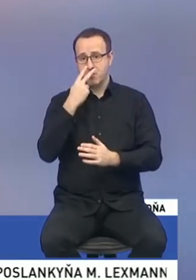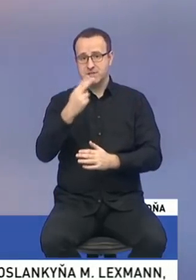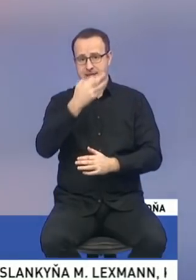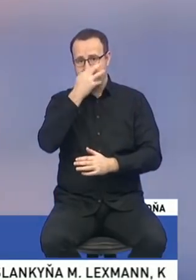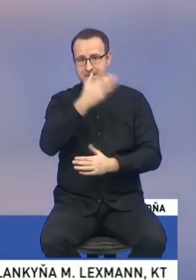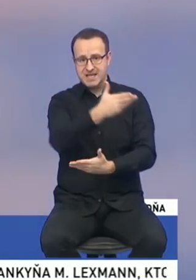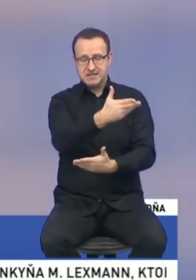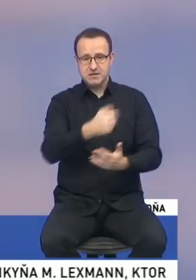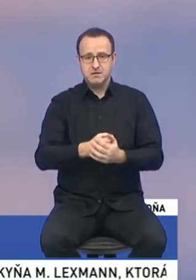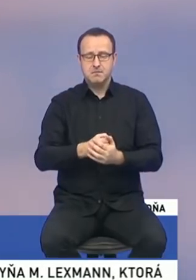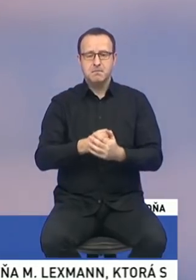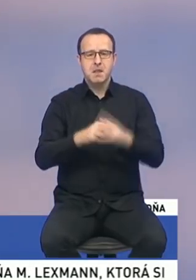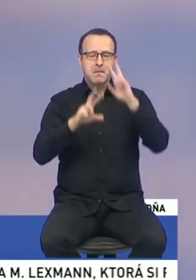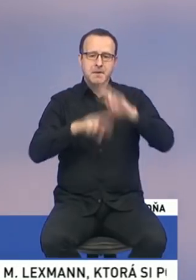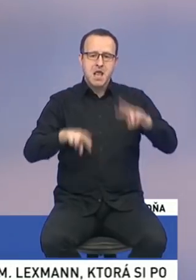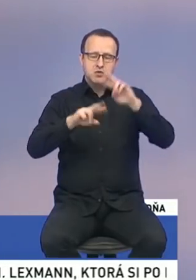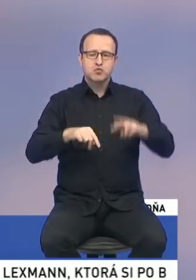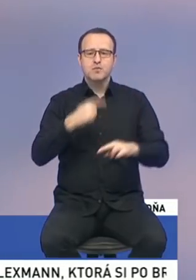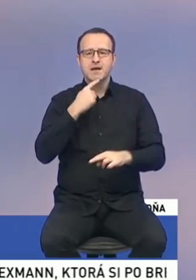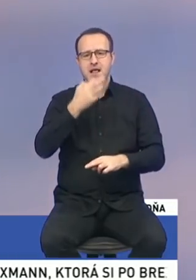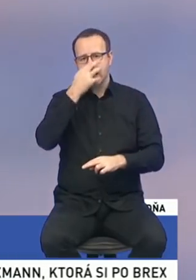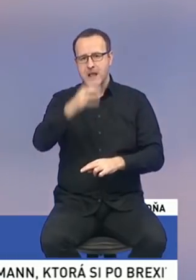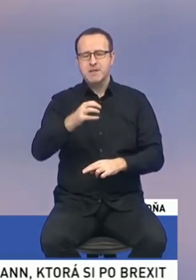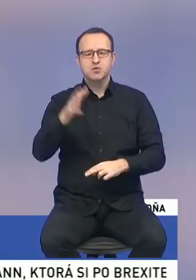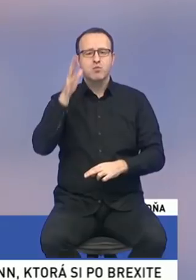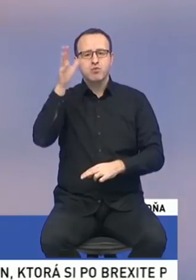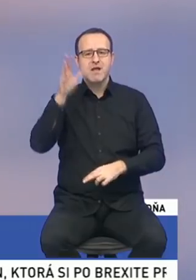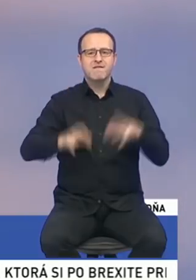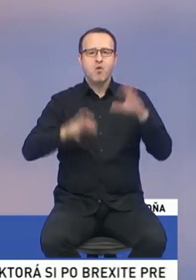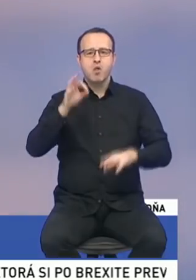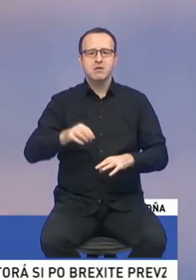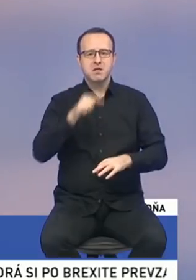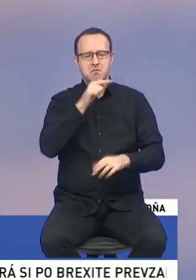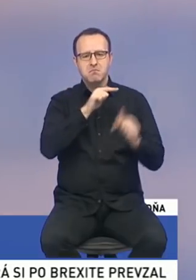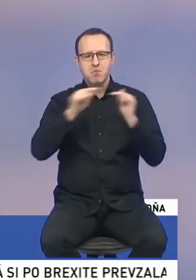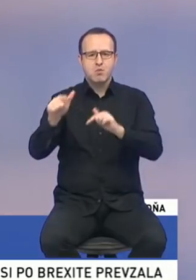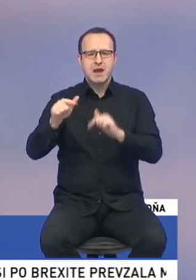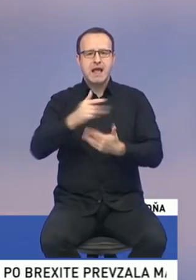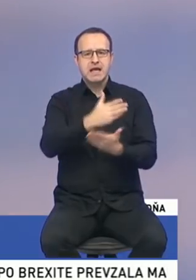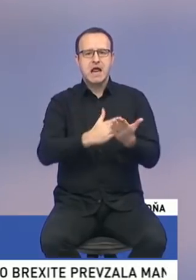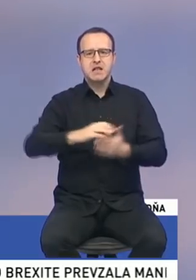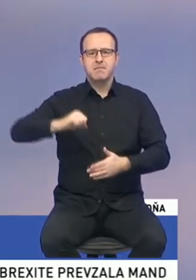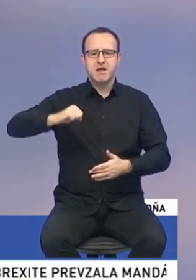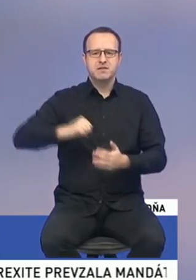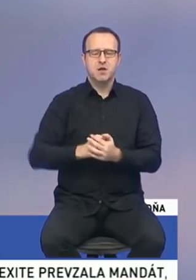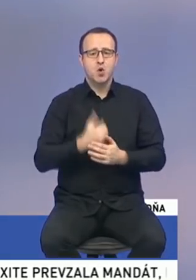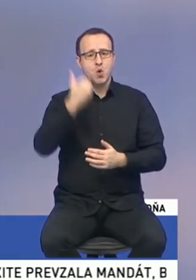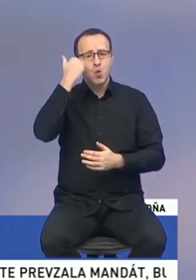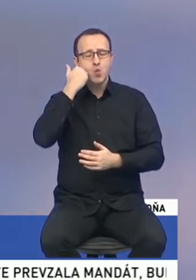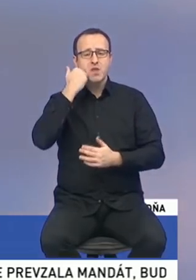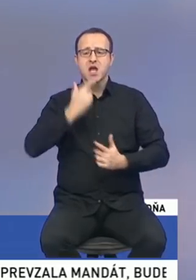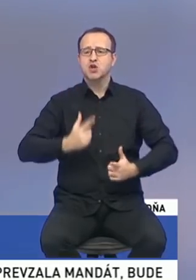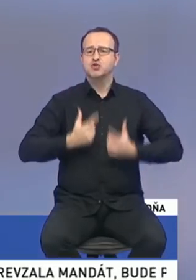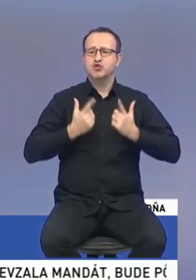prieskumy hovoria, že Nemci si želejú a budú vo voľbách voliť krajnú pravicu. To znamená, že ľudia, ktorí žijú v rámci